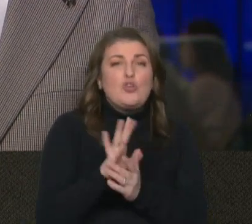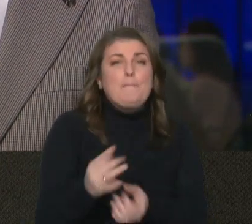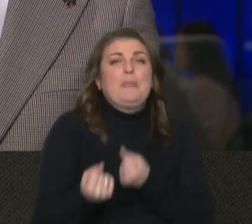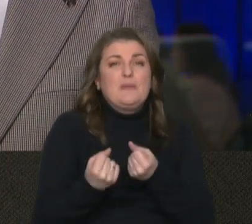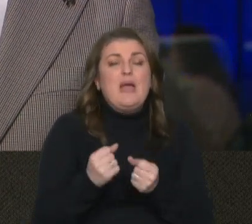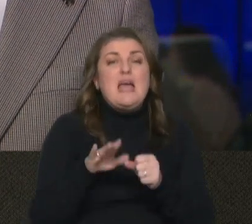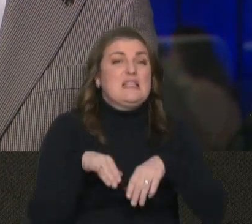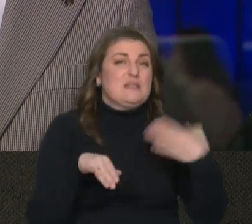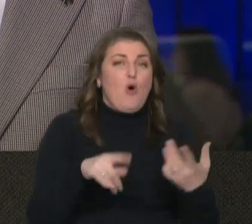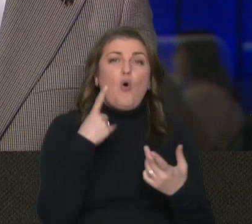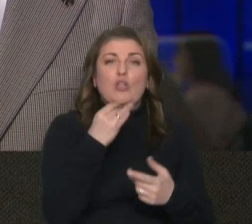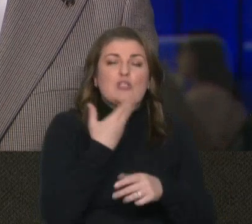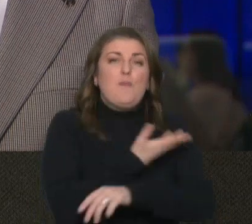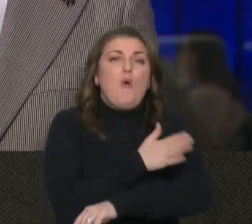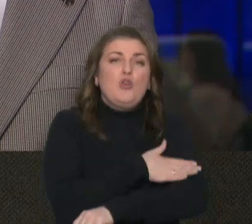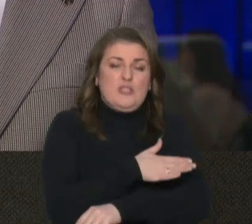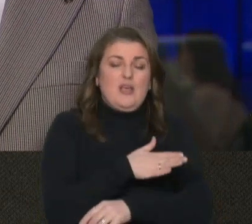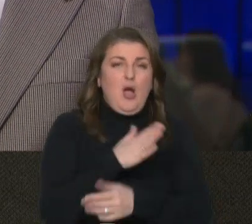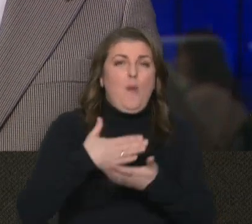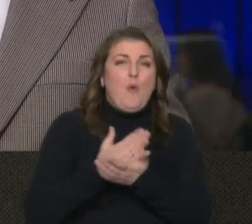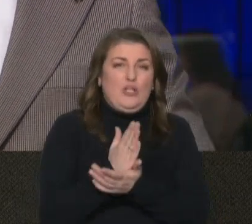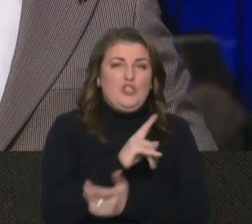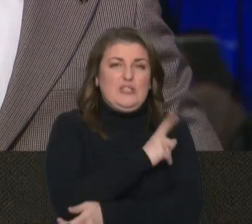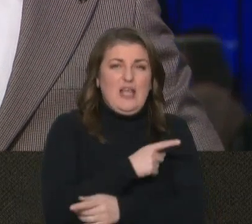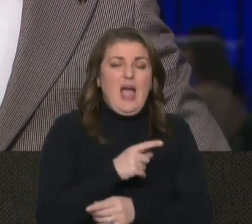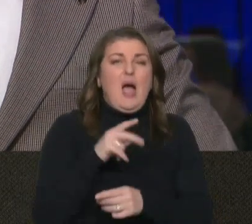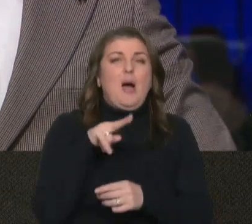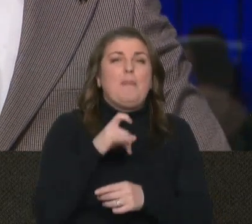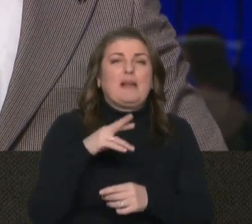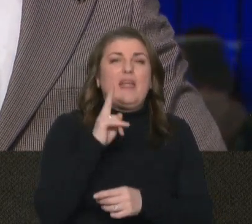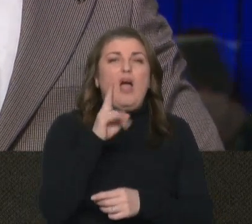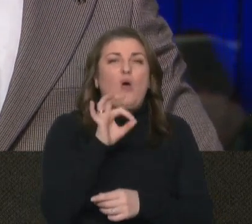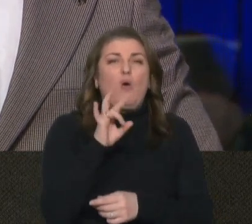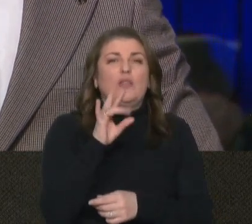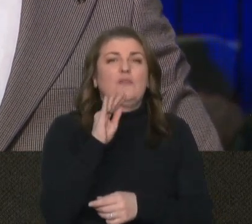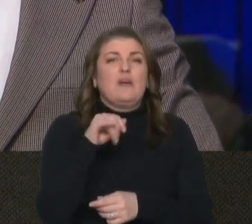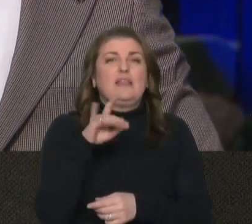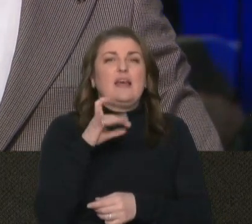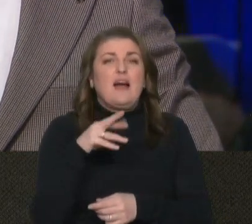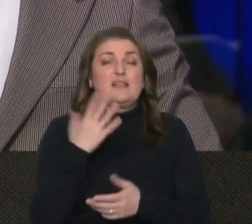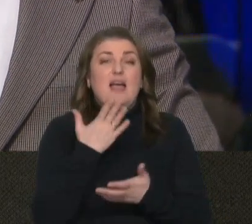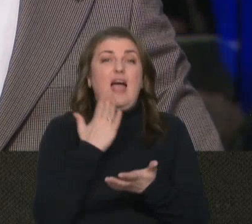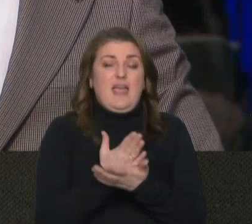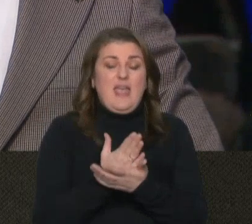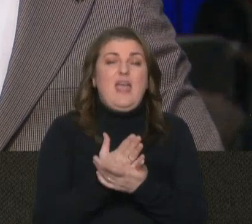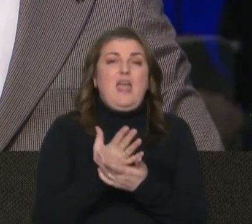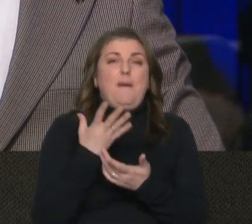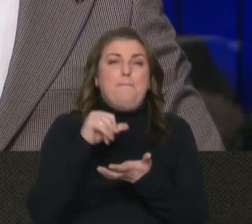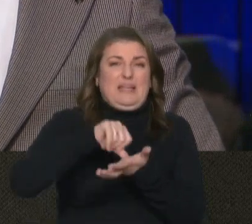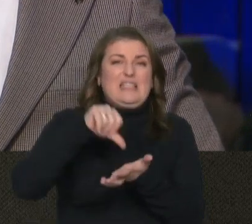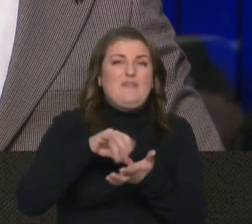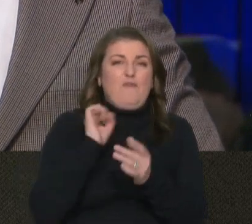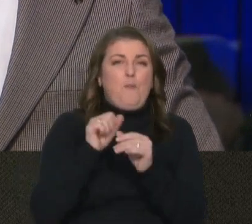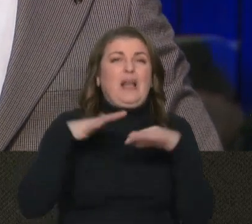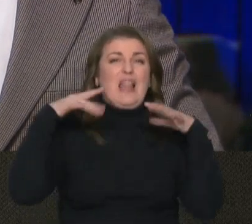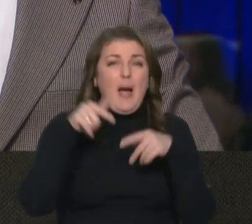однієї з польських політичних сил партії «Конфедерація», яка є в парламенті, яка має своє працівництво в парламенті,